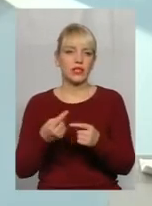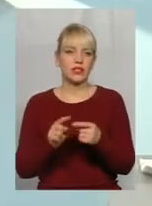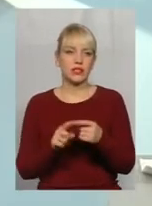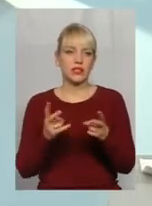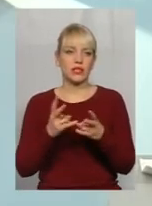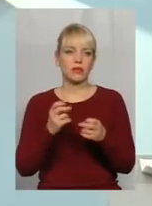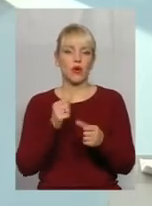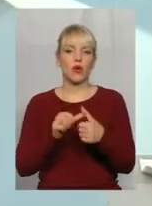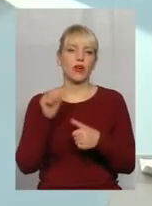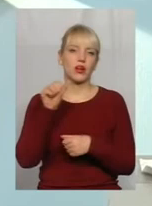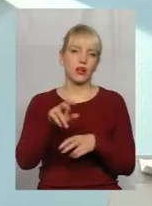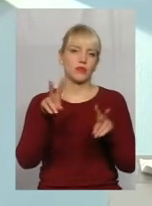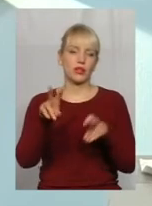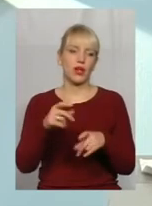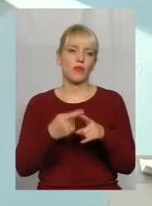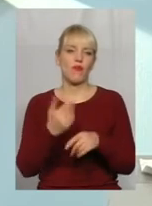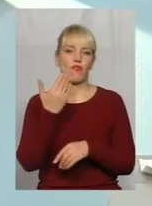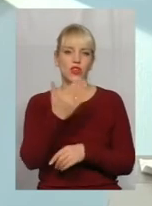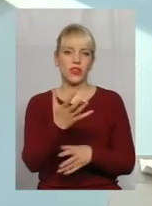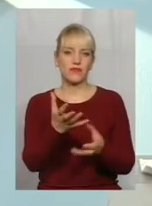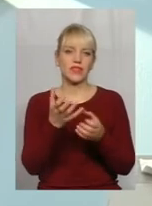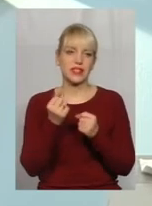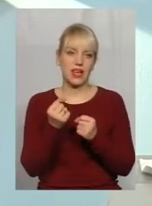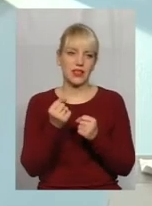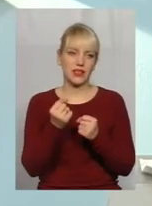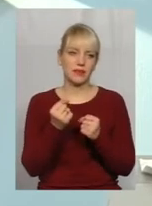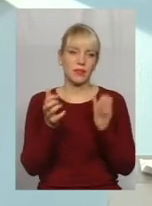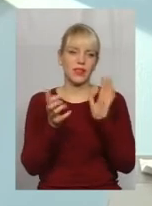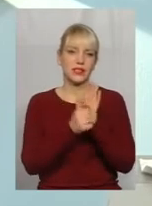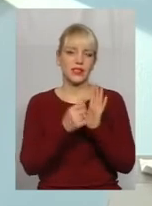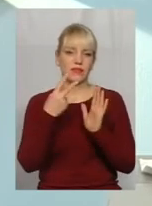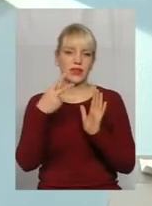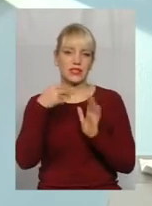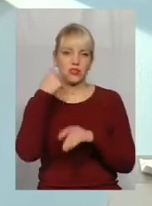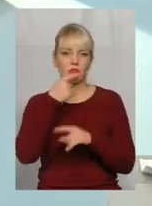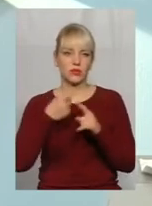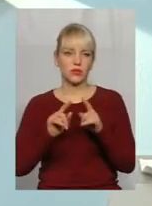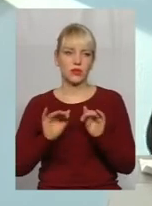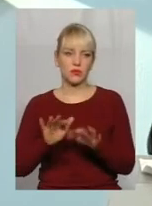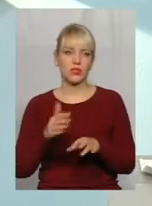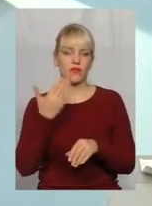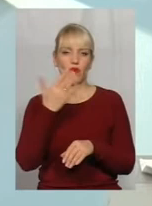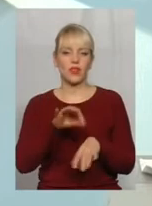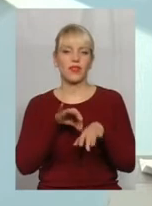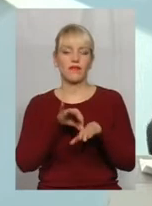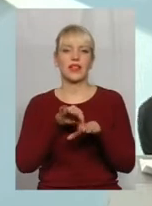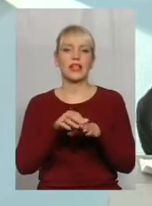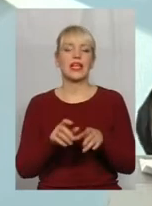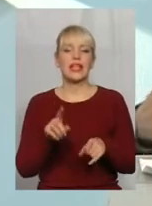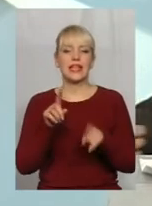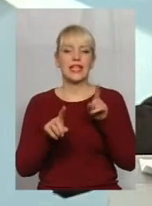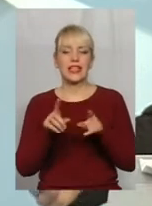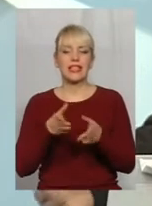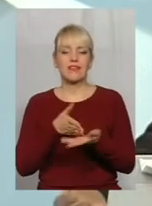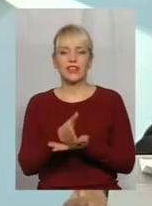треба окрему тему. Вони взяли і зайнялися 20 років цим процесом. Вони вели деякі види спорту, які